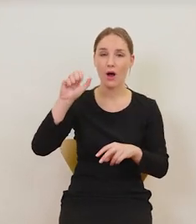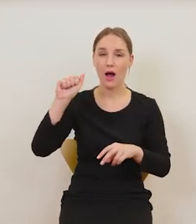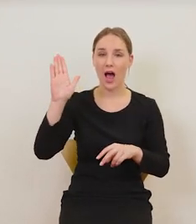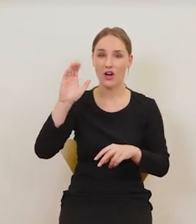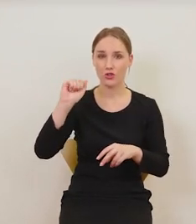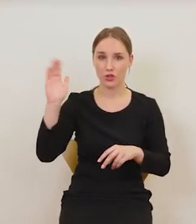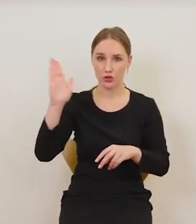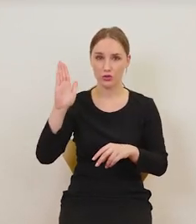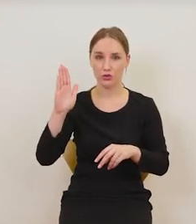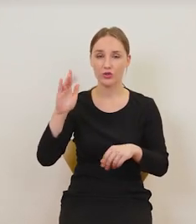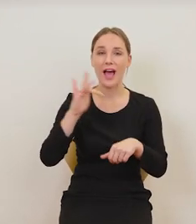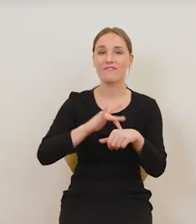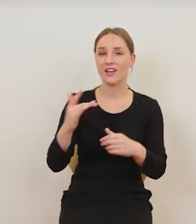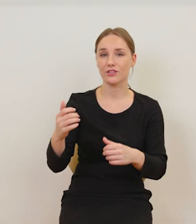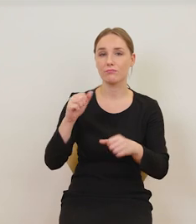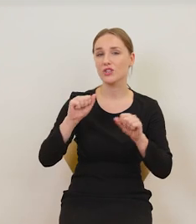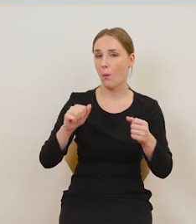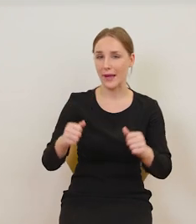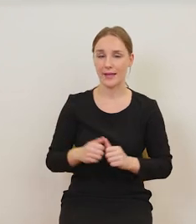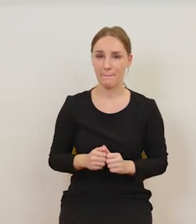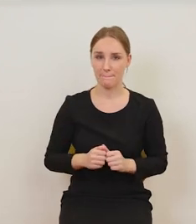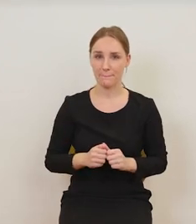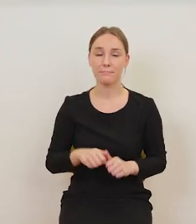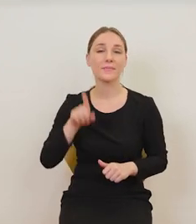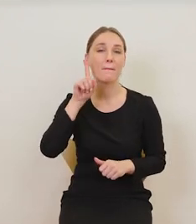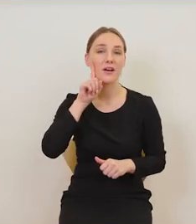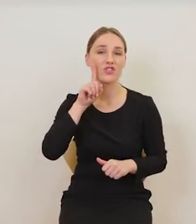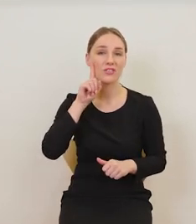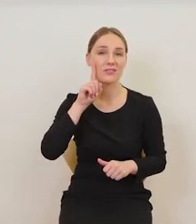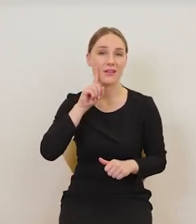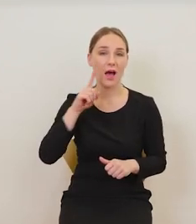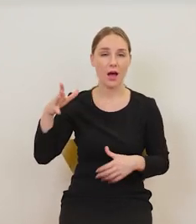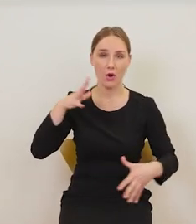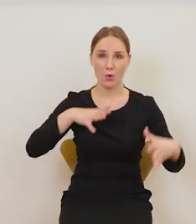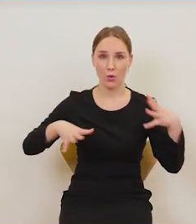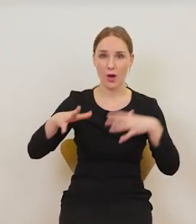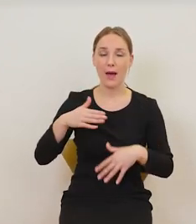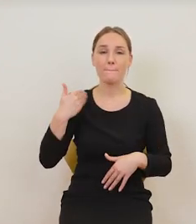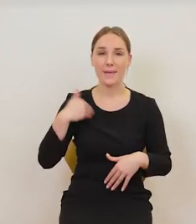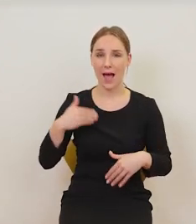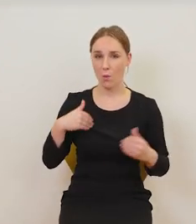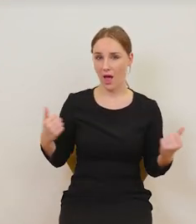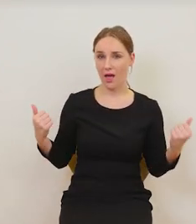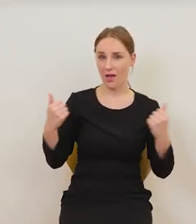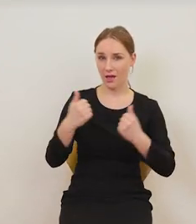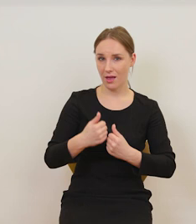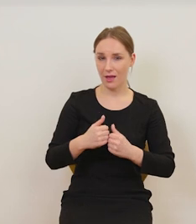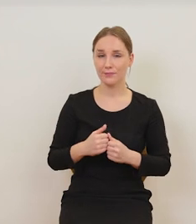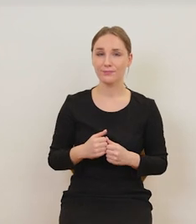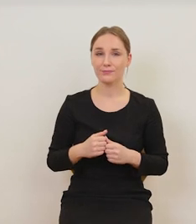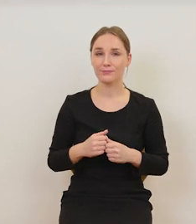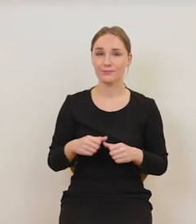Haszyszu. Mężczyzna leży w takiej białej burce, właściwie z